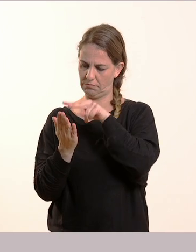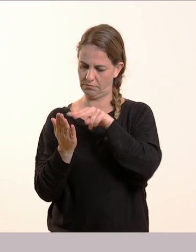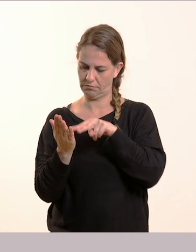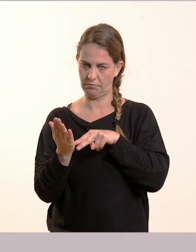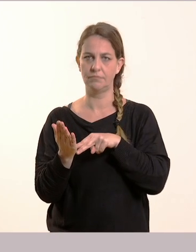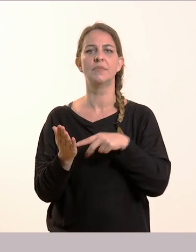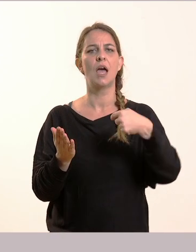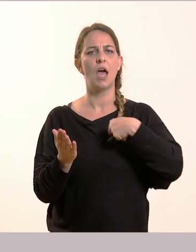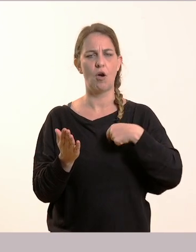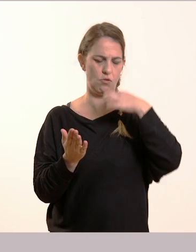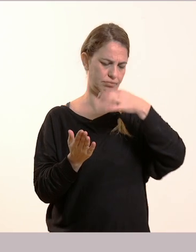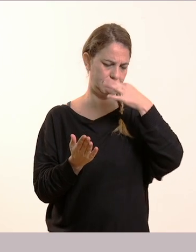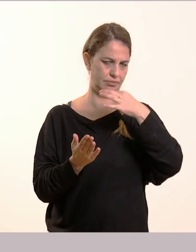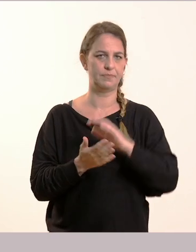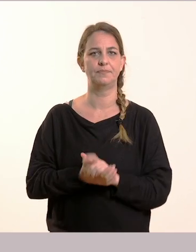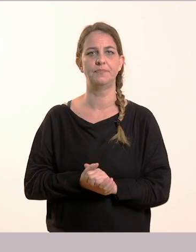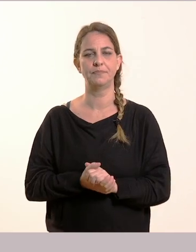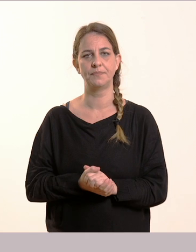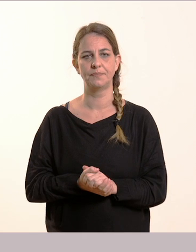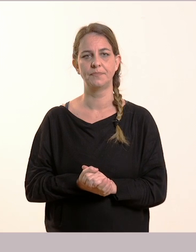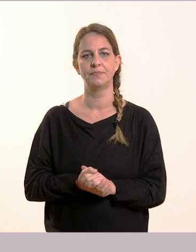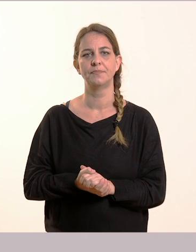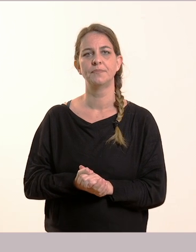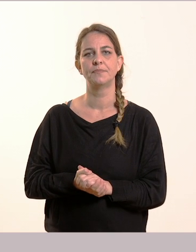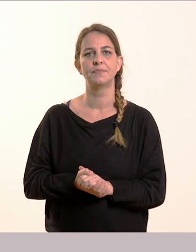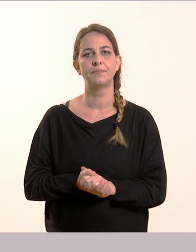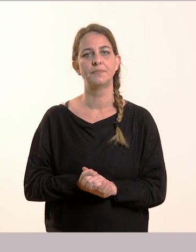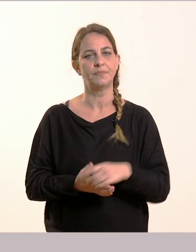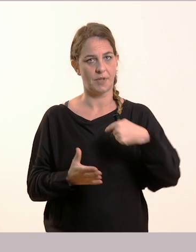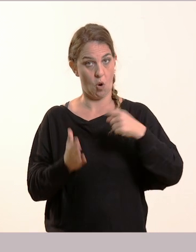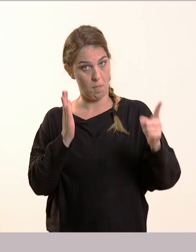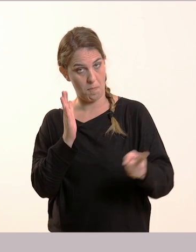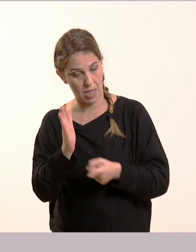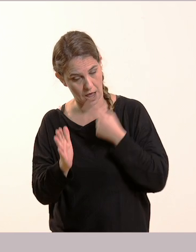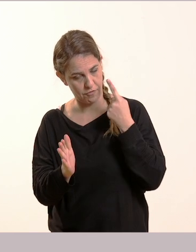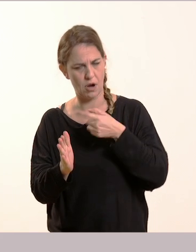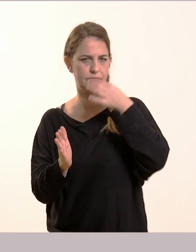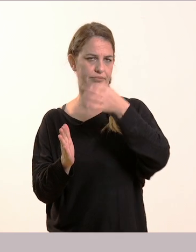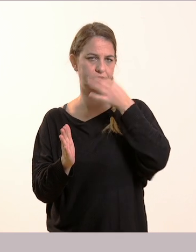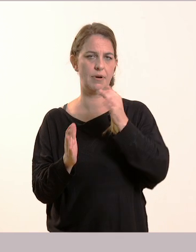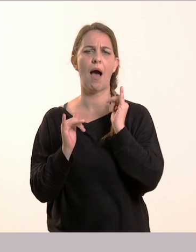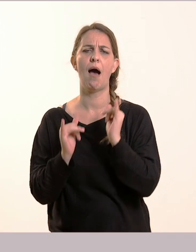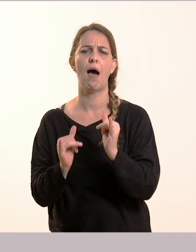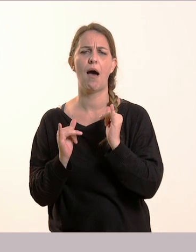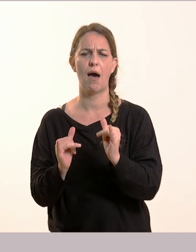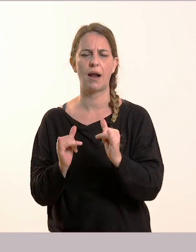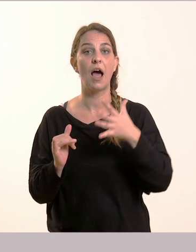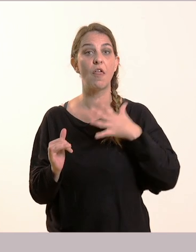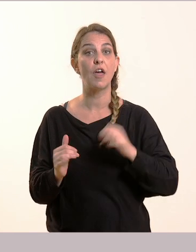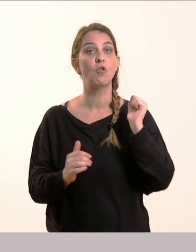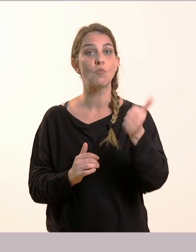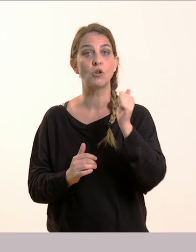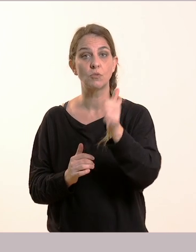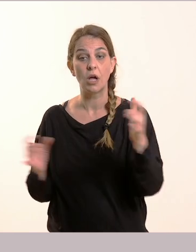διαβάσω από το βιβλίο. Θα το διαβάσω μία φορά αργά και προσεκτικά θέλω να σημειώσετε αν έχετε κάποια